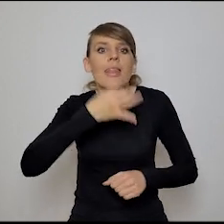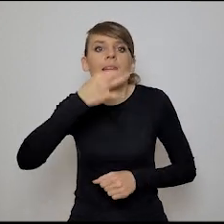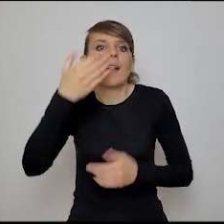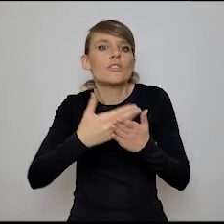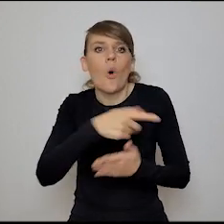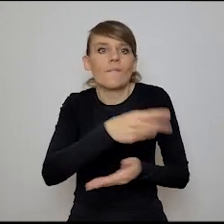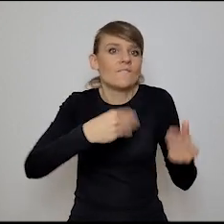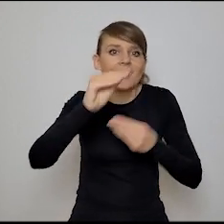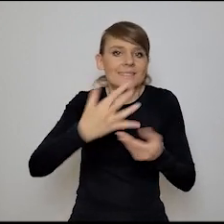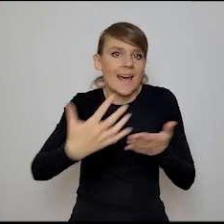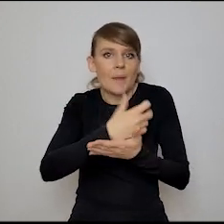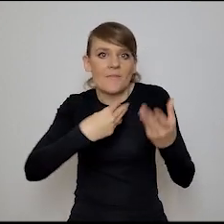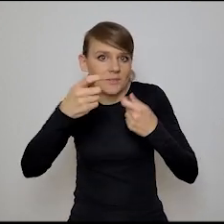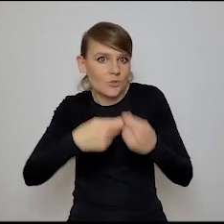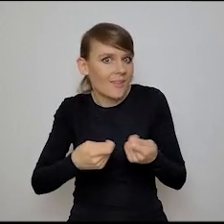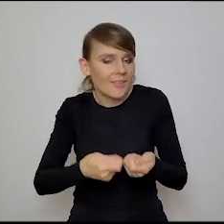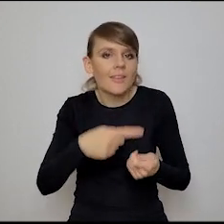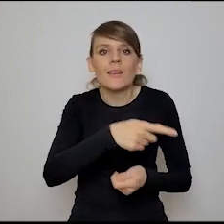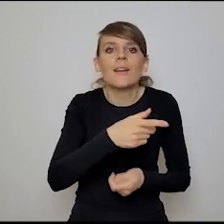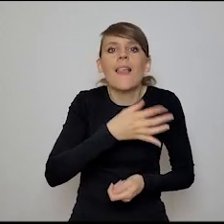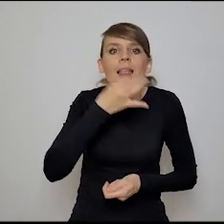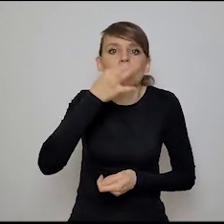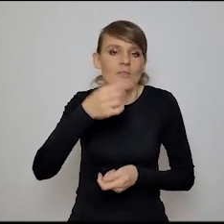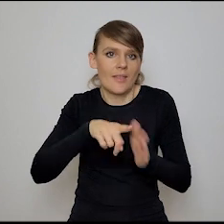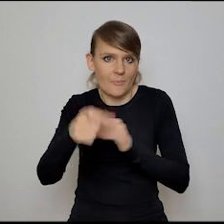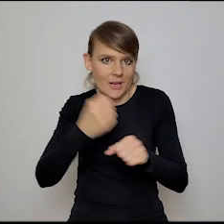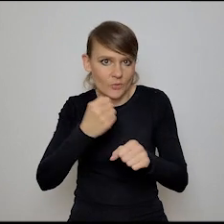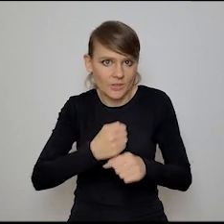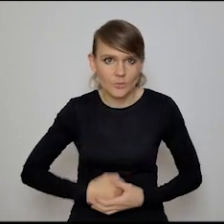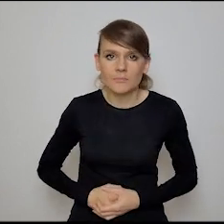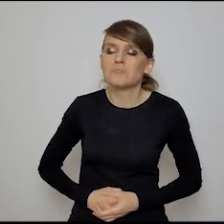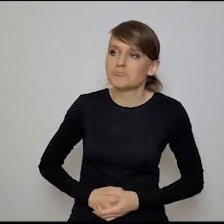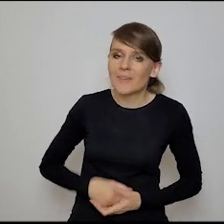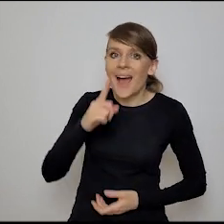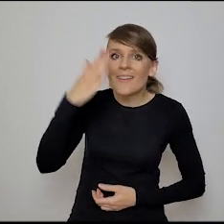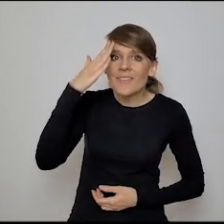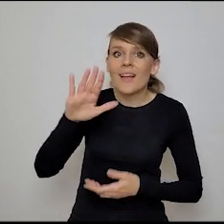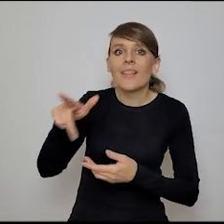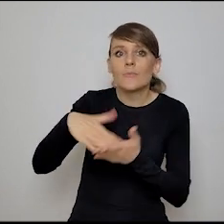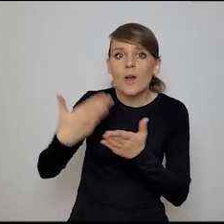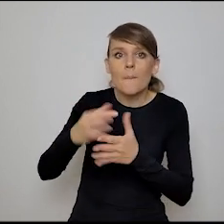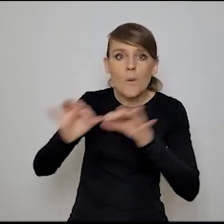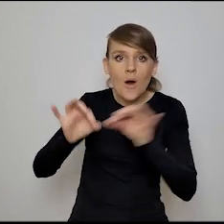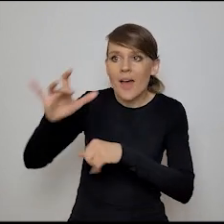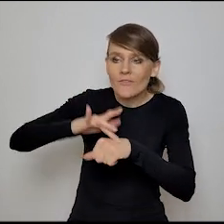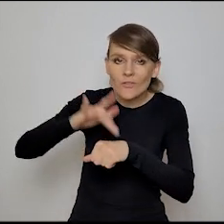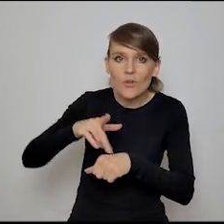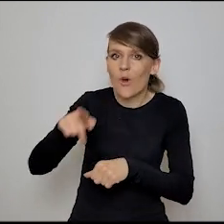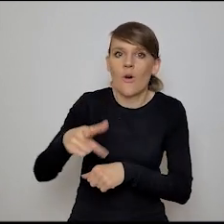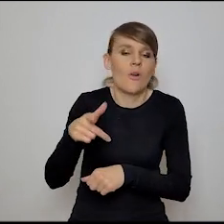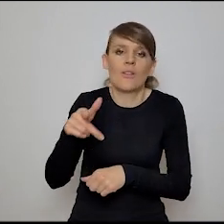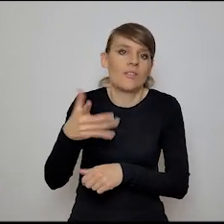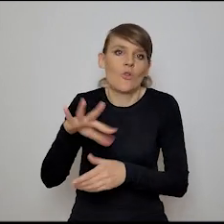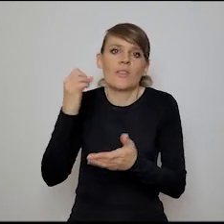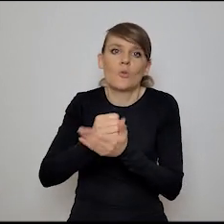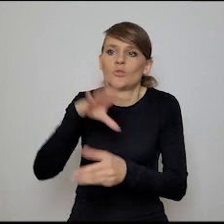coraz więcej zarabia, coraz więcej sprzedaje, tylko, że jest coraz lepsza dla swoich pracowników, nie? Ale wiesz, na przykład te pomiary efektywnościowe, one nie muszą mieć takiego charakteru. To nie musi